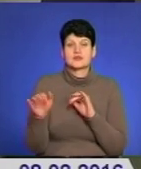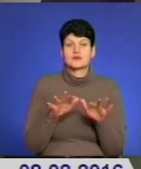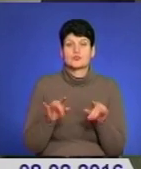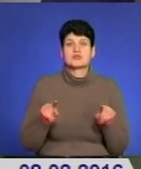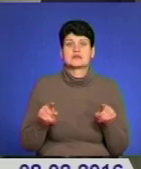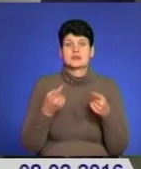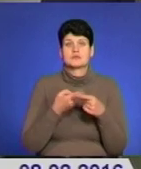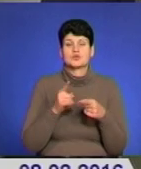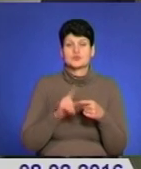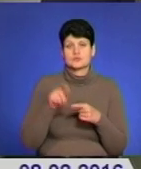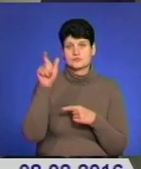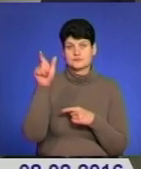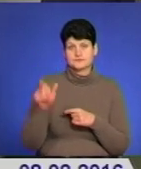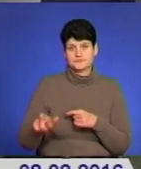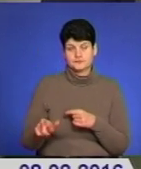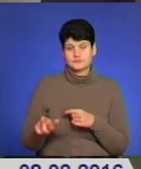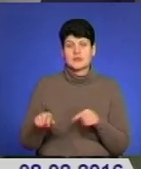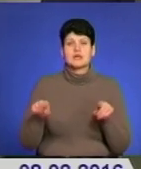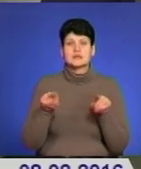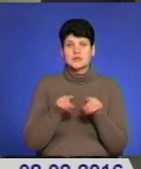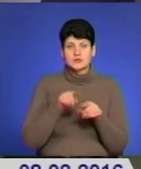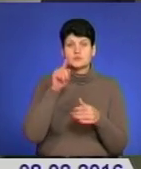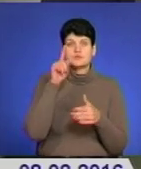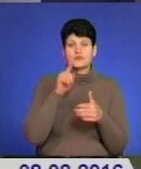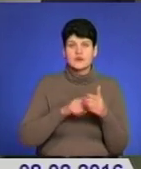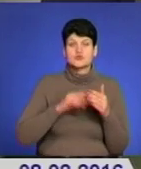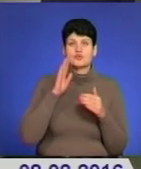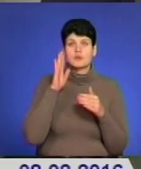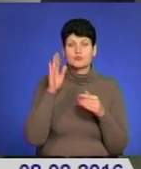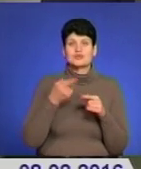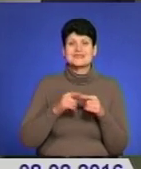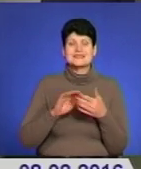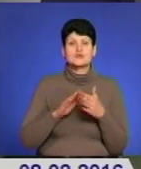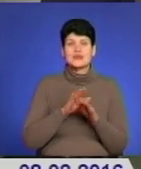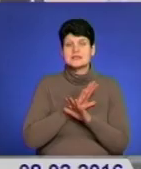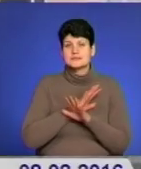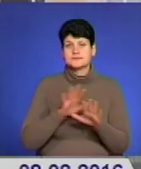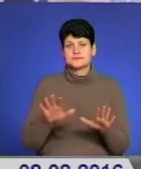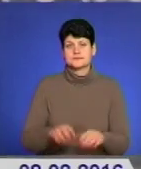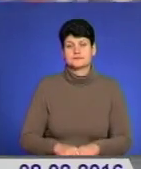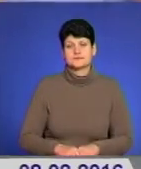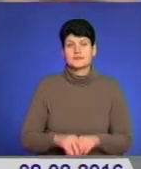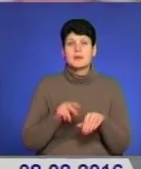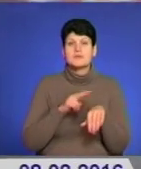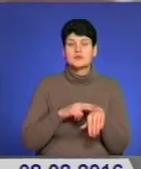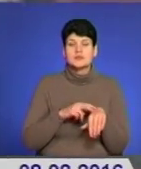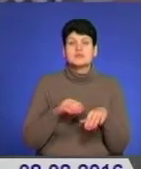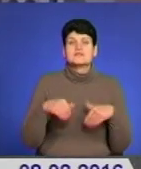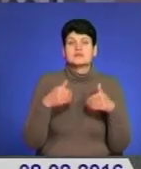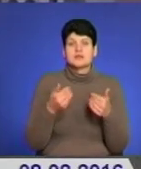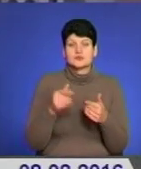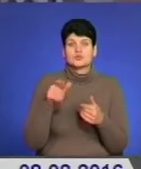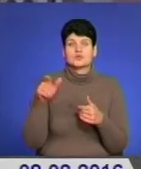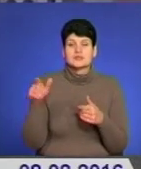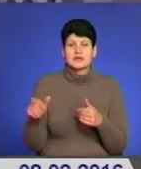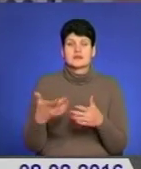затриманні цього злочинця. І також ми сподіваємося, що в майбутньому таких ситуацій більше не повториться. Правоохоронці звертаються до громадян,